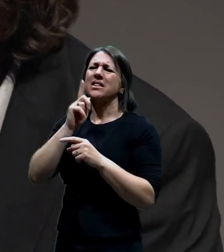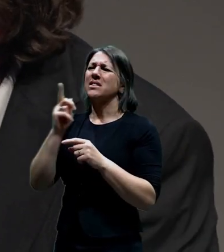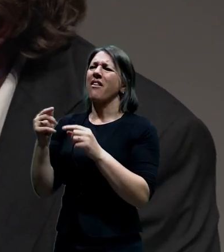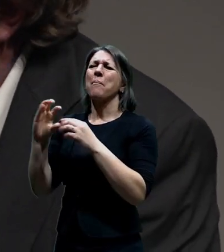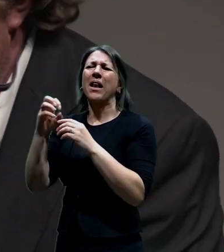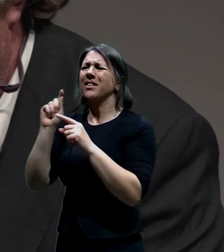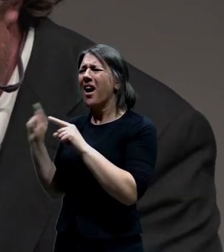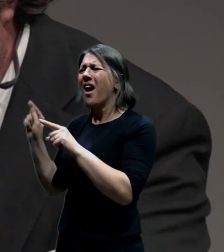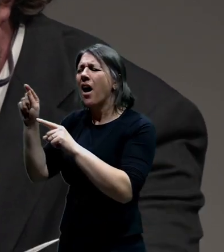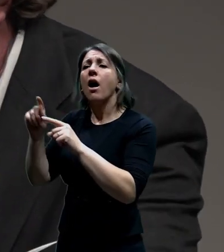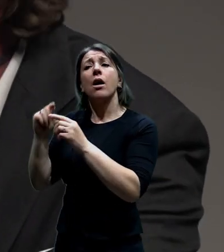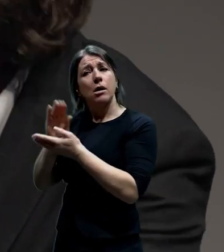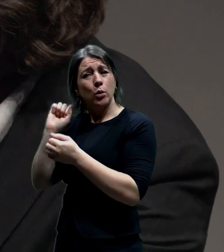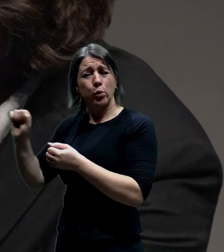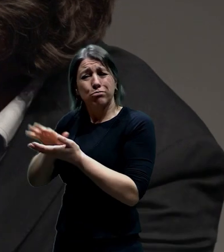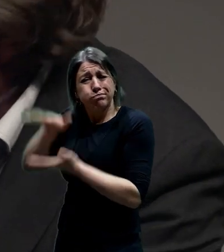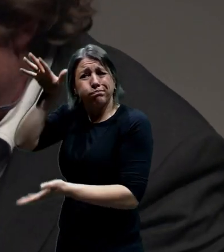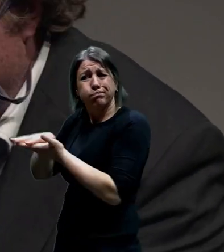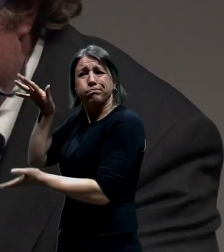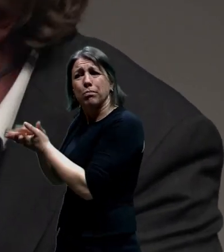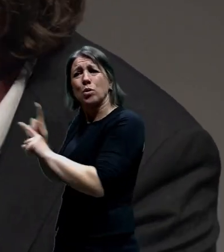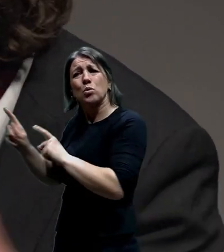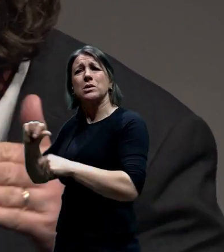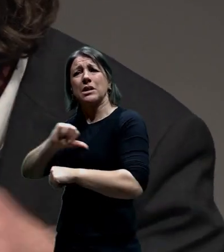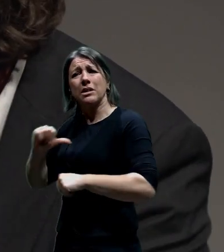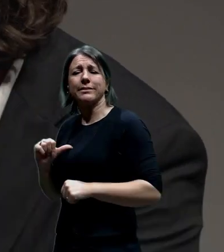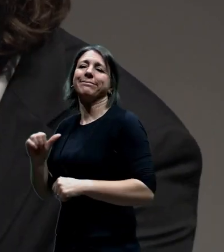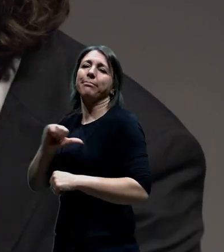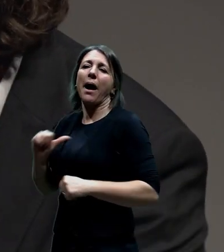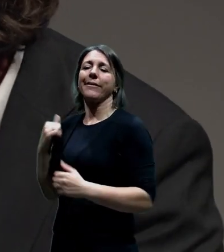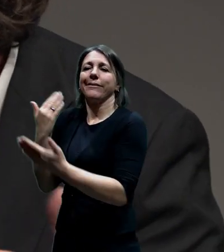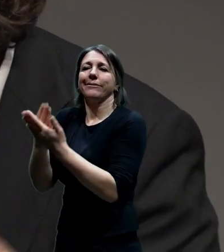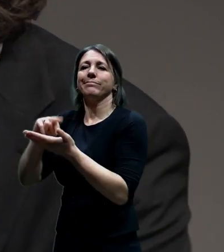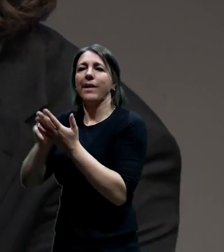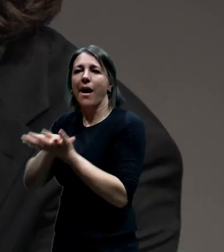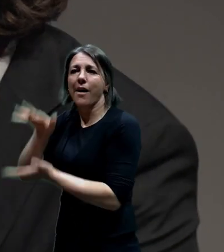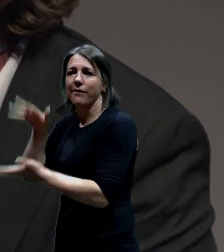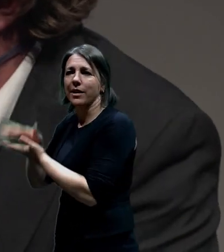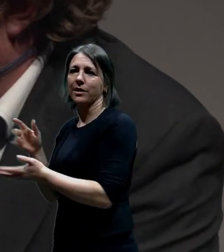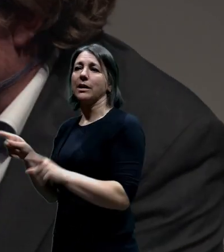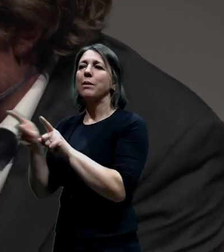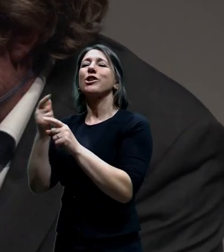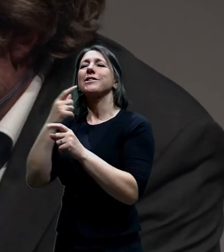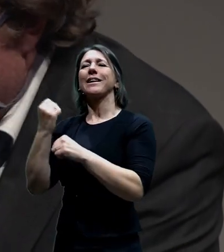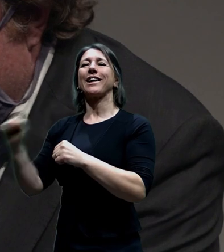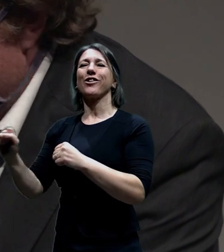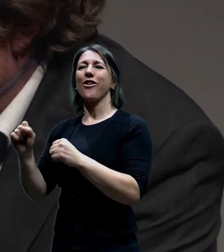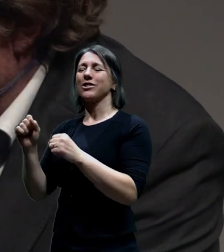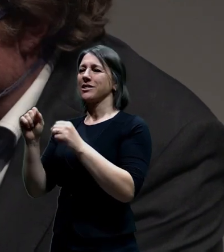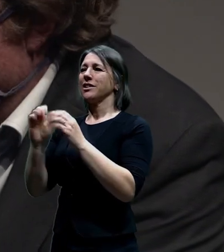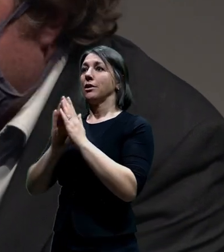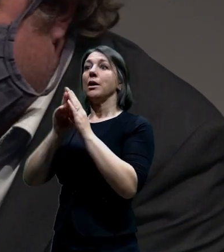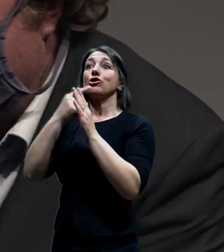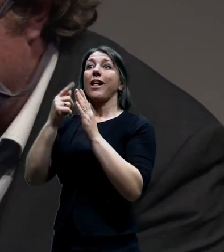různých úvah. Jedna z těch tezí tam byla ukázána. byl ten prudký, rychlý kolmý tunel